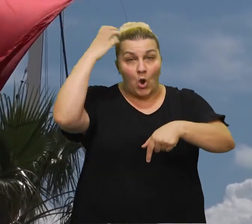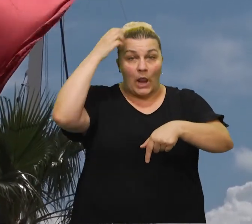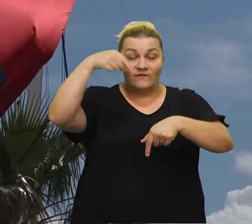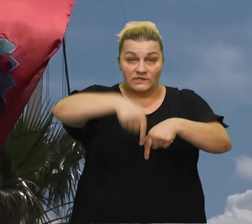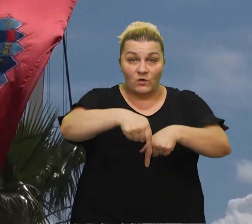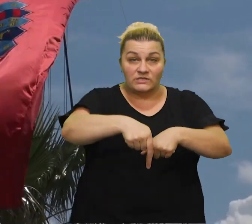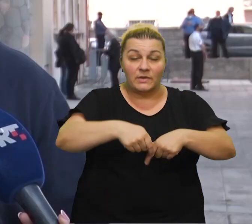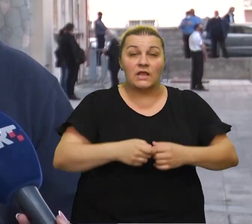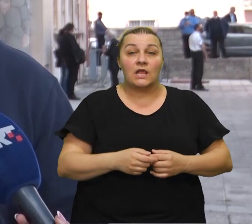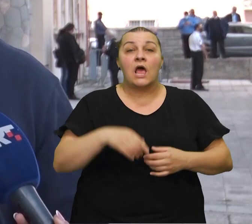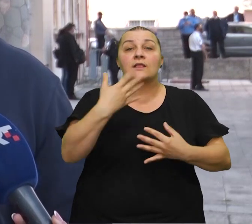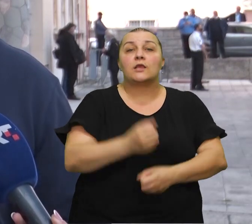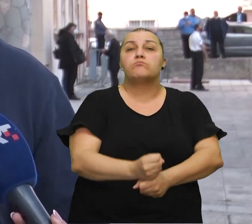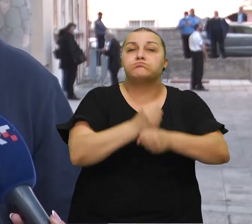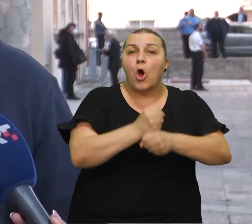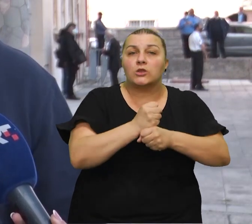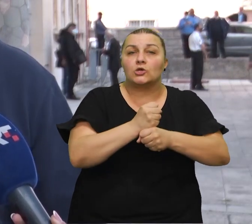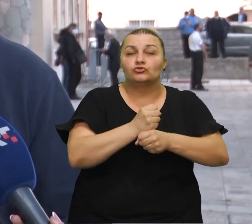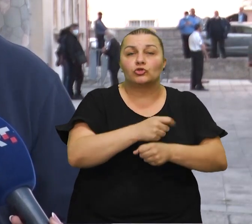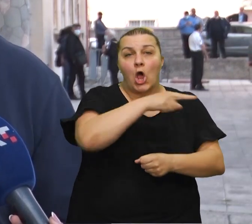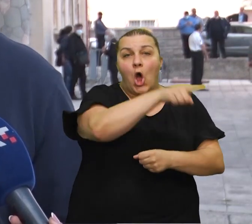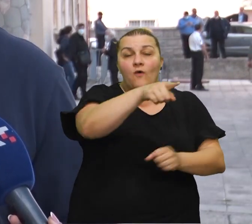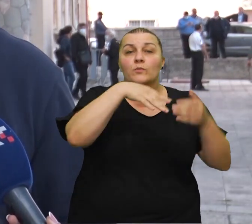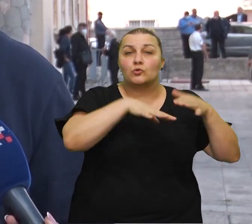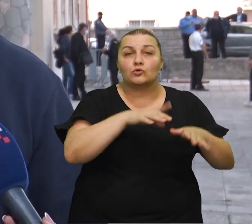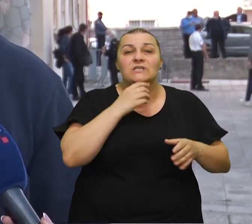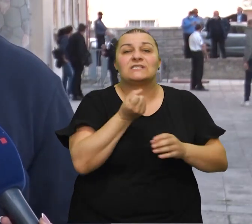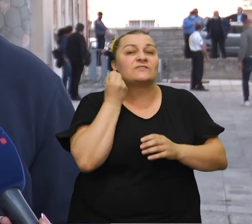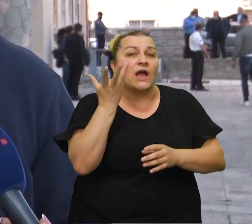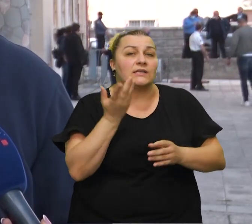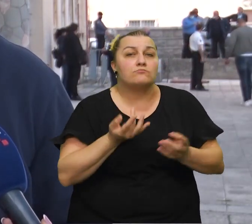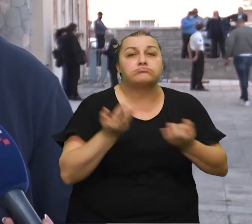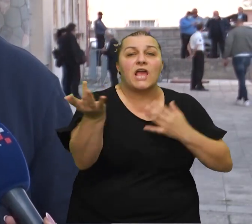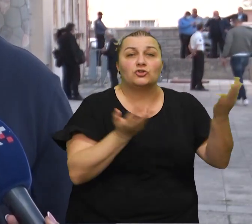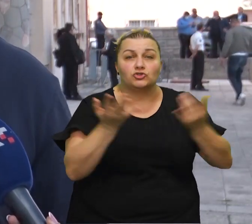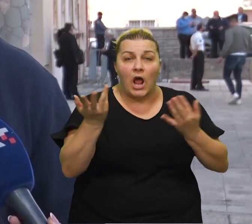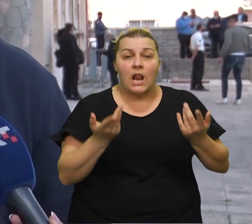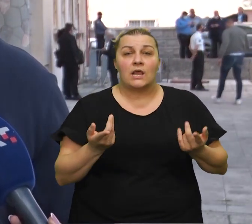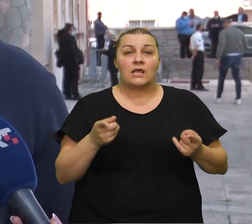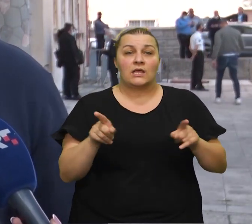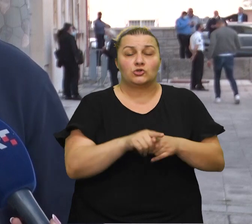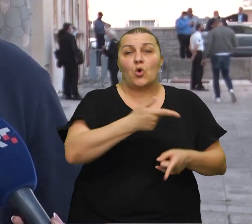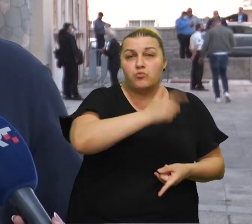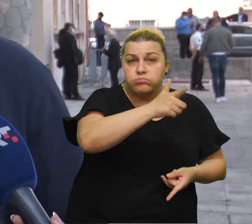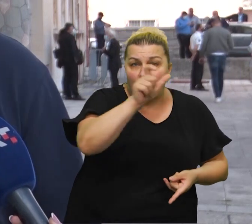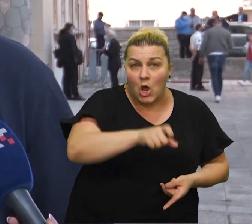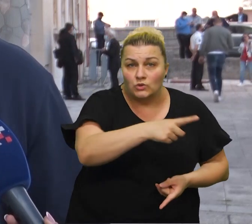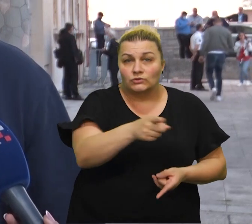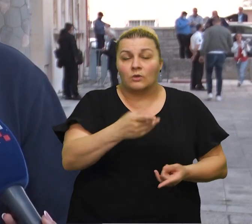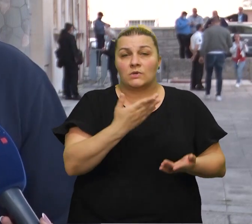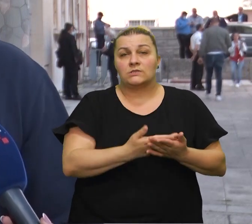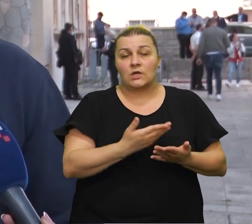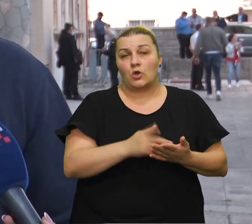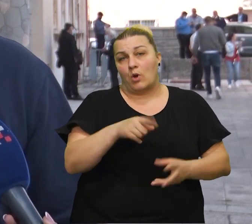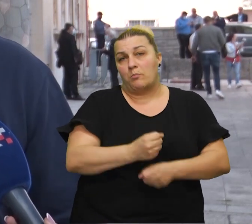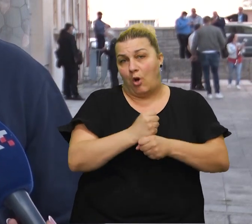potporu tim ljudima koji su svakog dana bižali s ovih mista, koji su ubijani, vi to znate, tribali bi